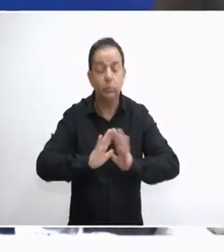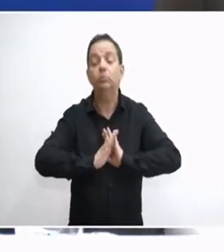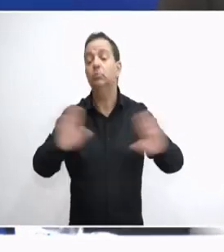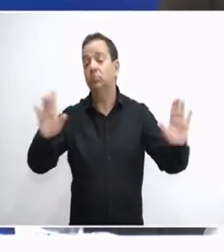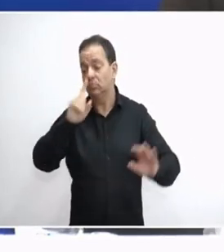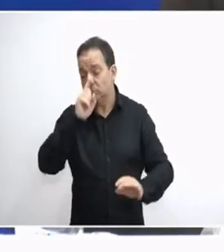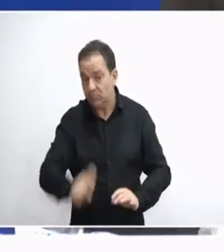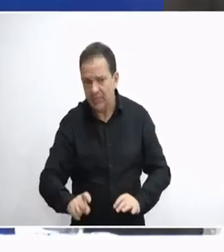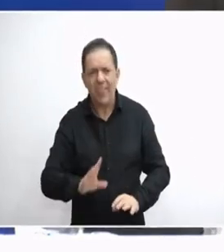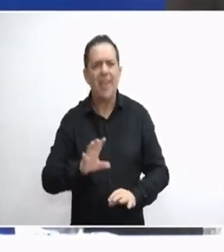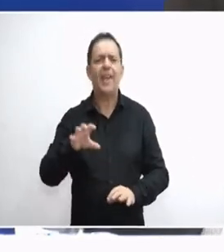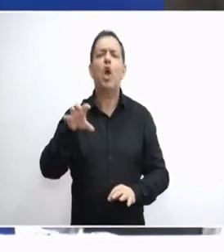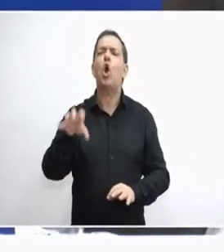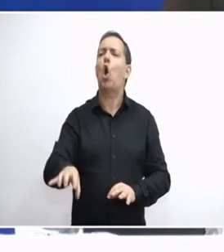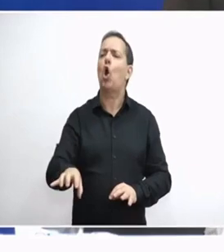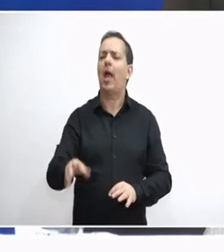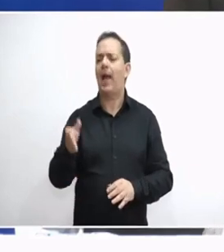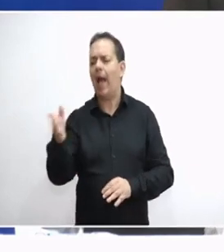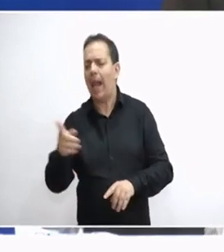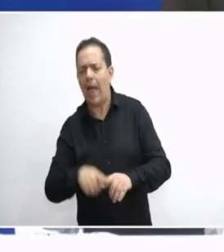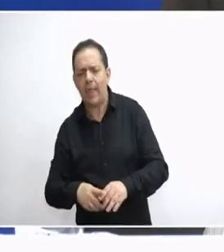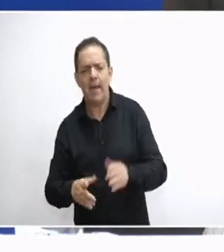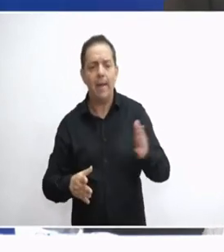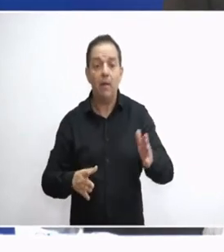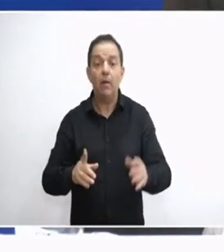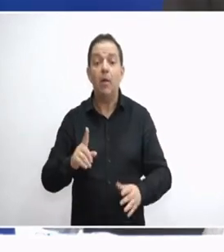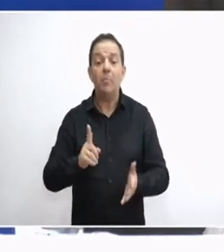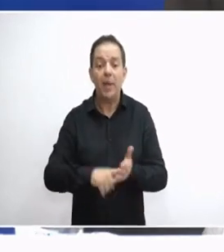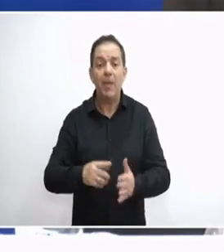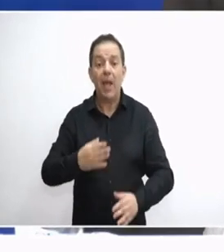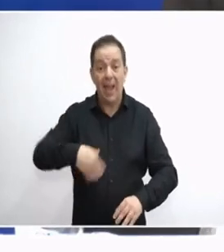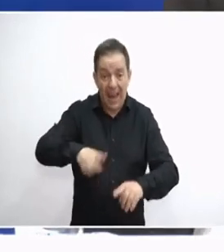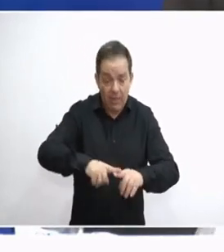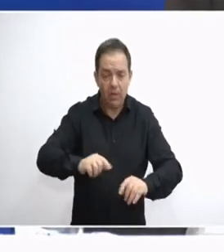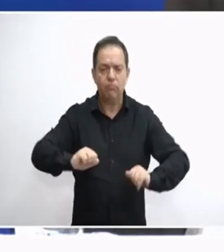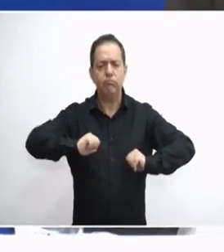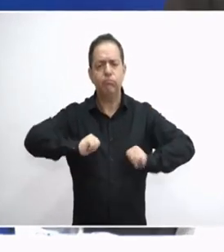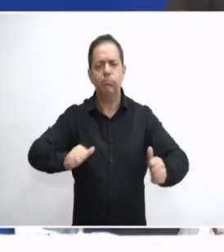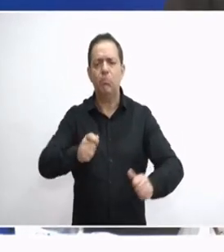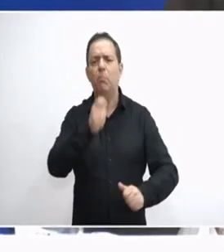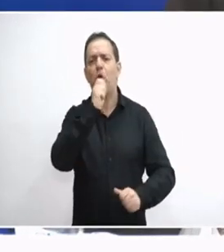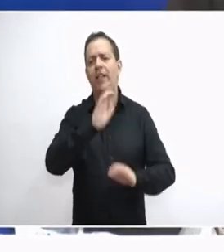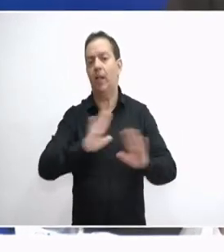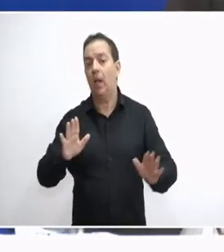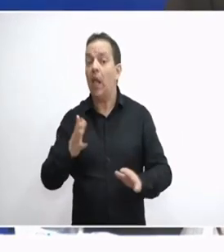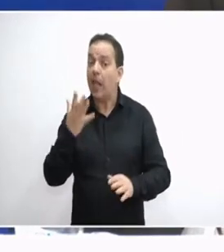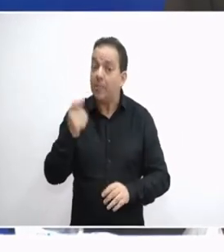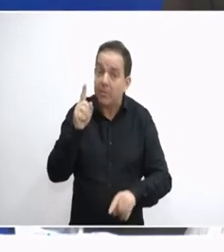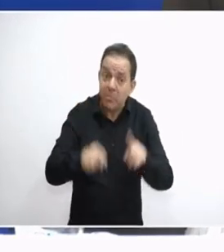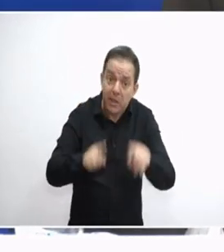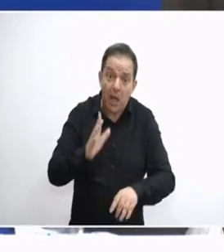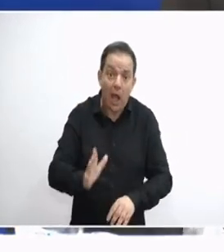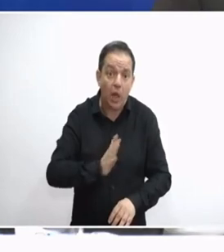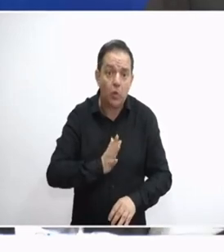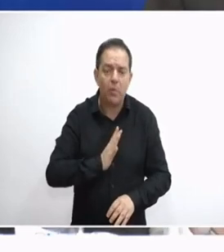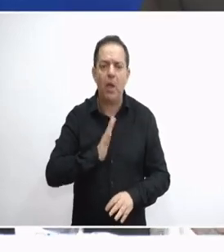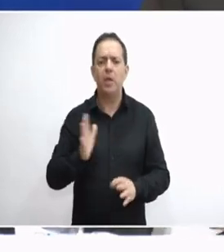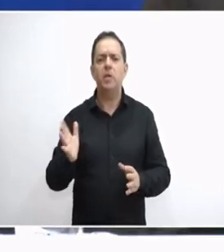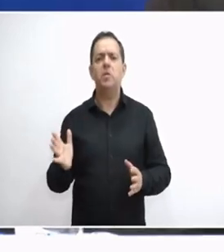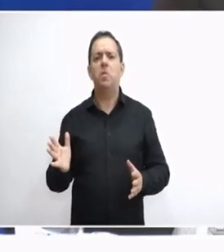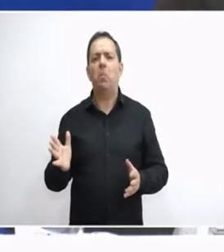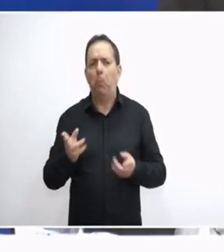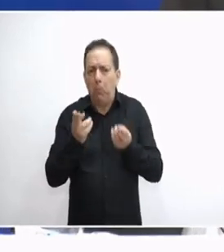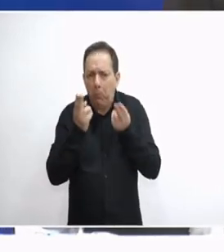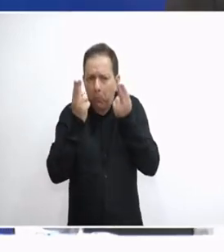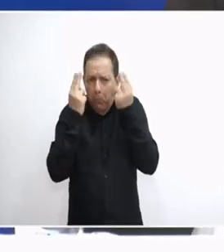Άρα δεν είναι θέμα χώρας. Είναι θέμα πολιτικής βουλήσης των Ελλήνων. Τώρα εκτός και αν υπάρχουν κάποια άτομα τα οποία είναι τόσο επίλυδες,